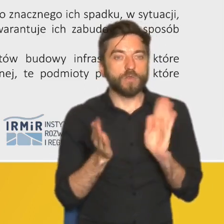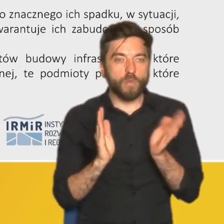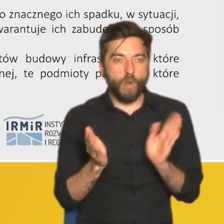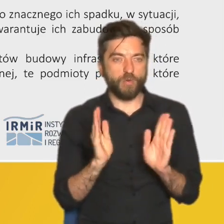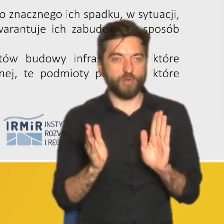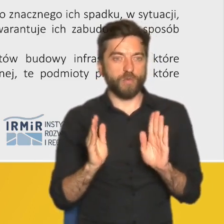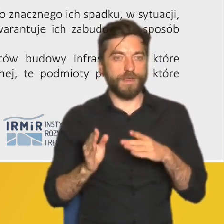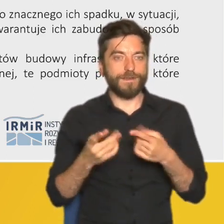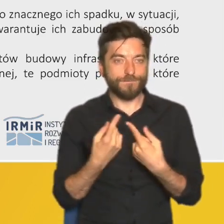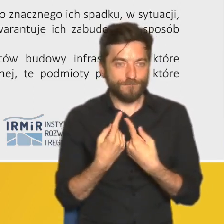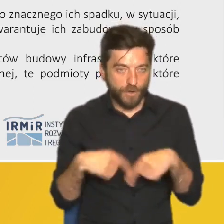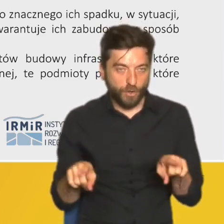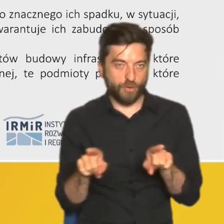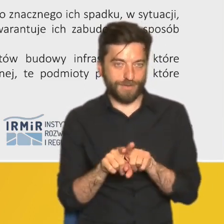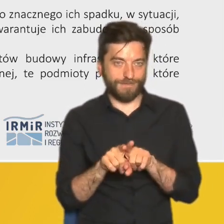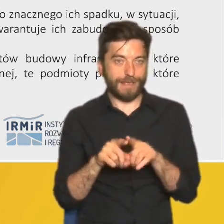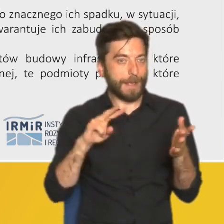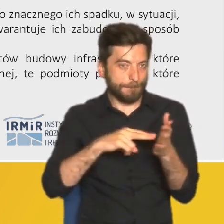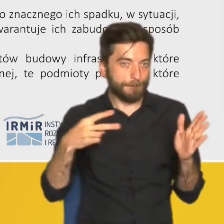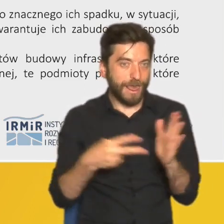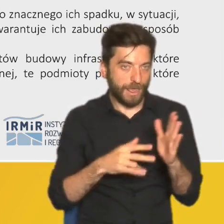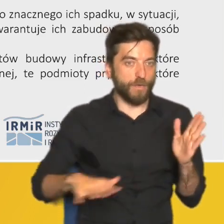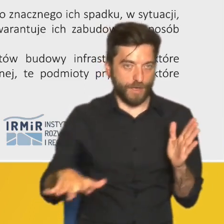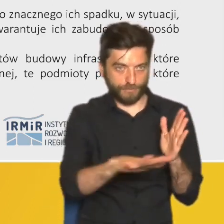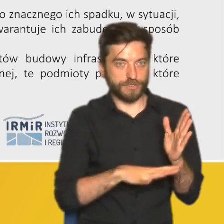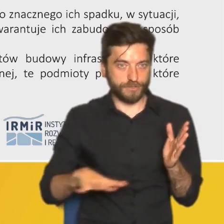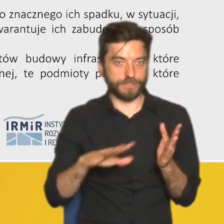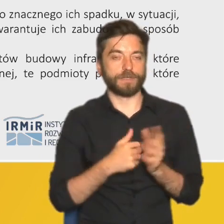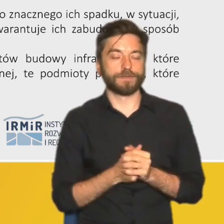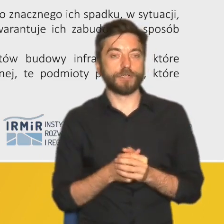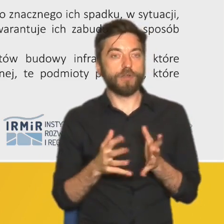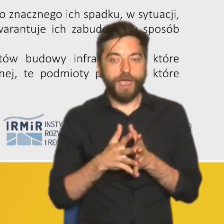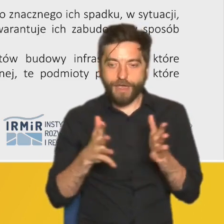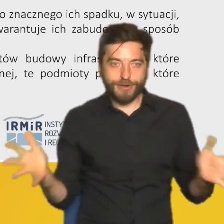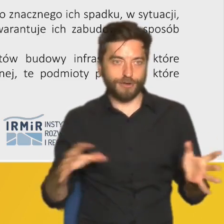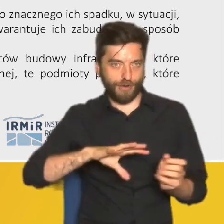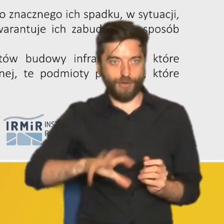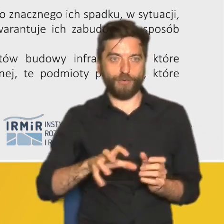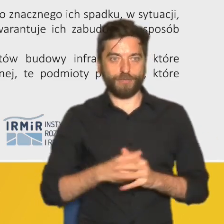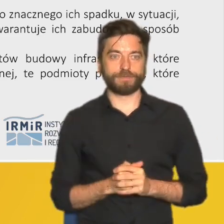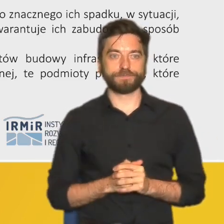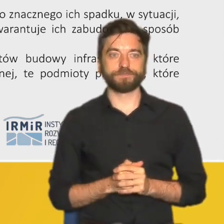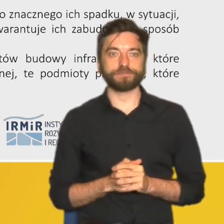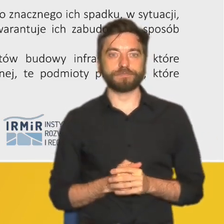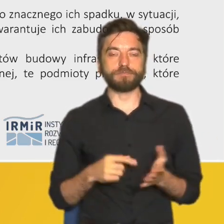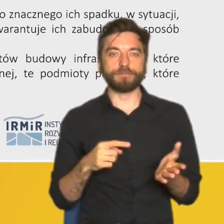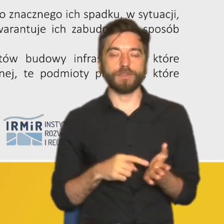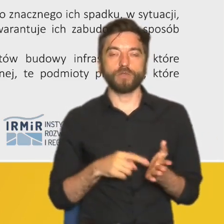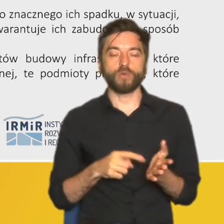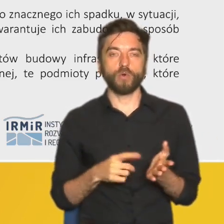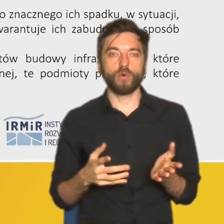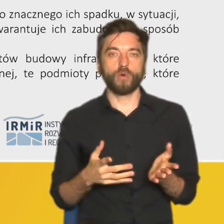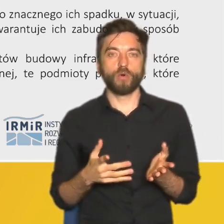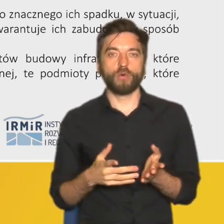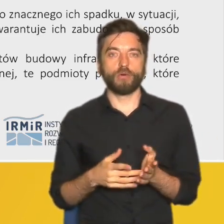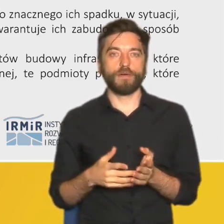realizacji zamierzeń przestrzennych w szerszej grupie nie byłby tutaj na pewno brany pod uwagę